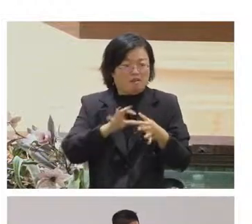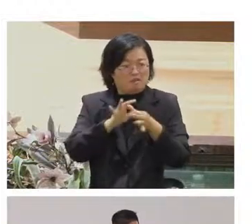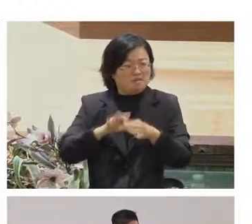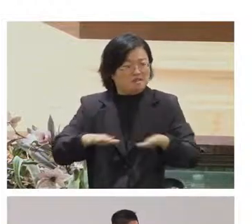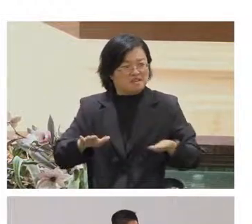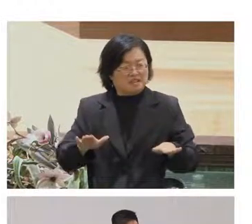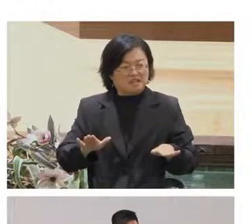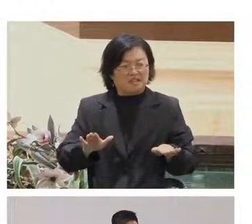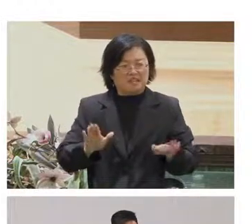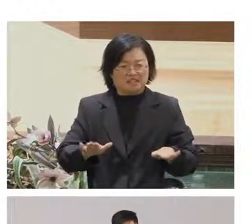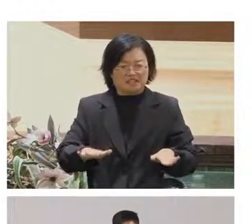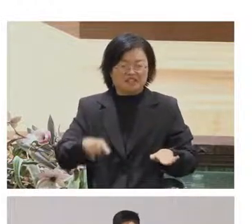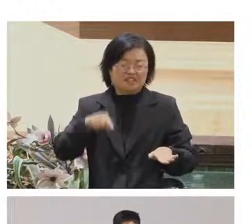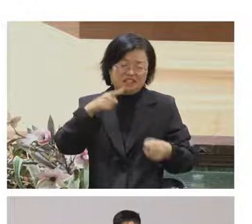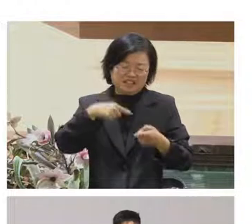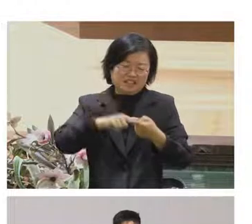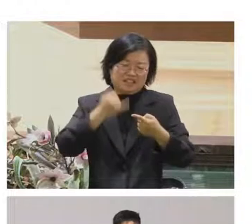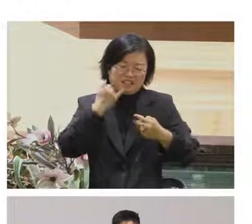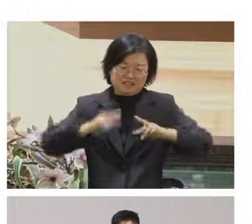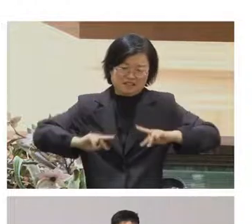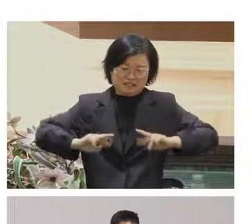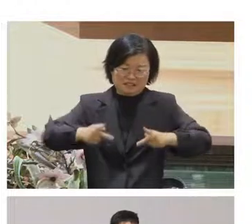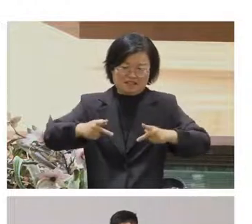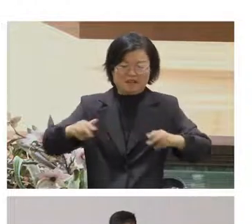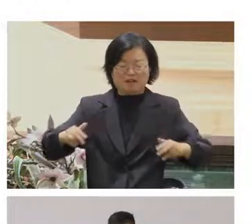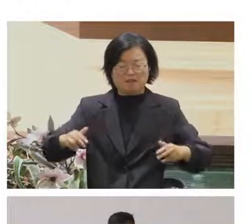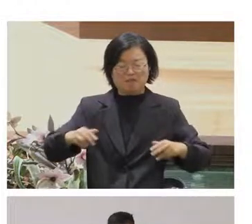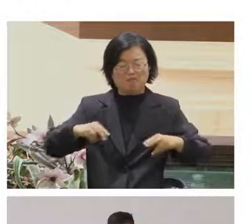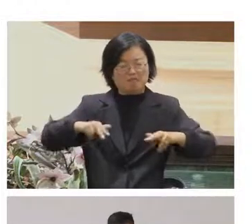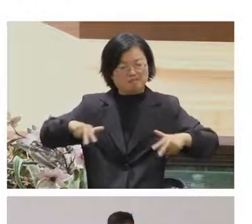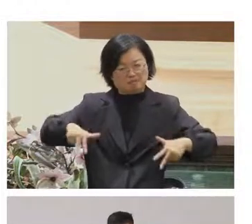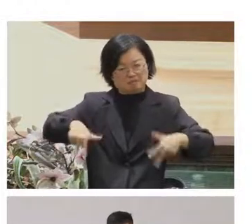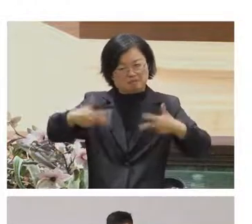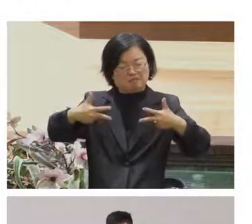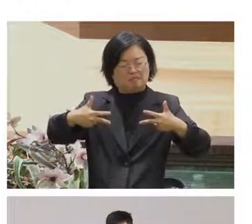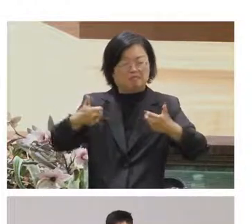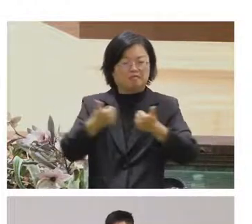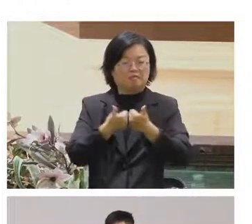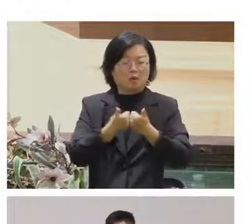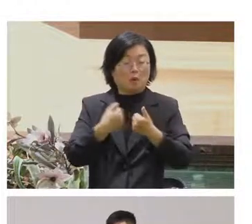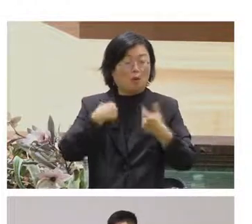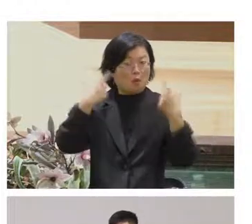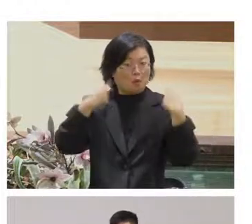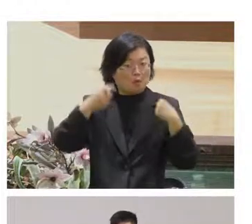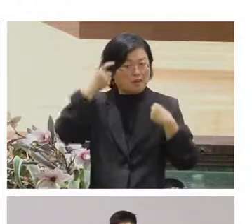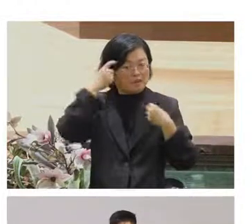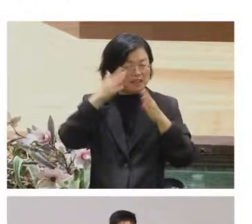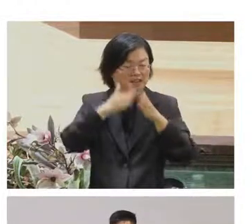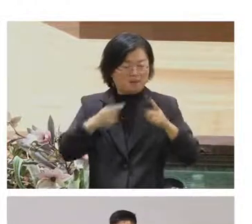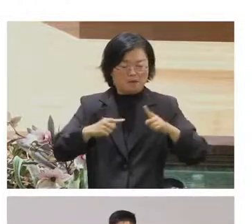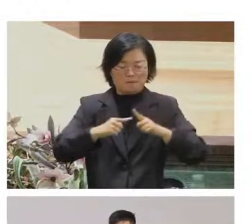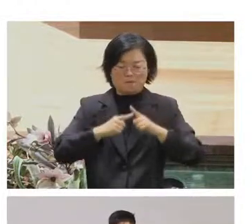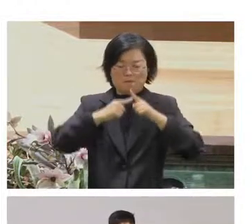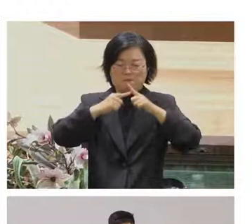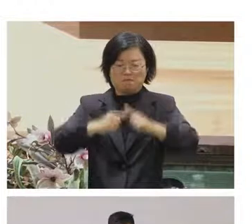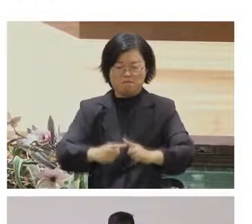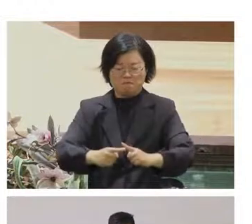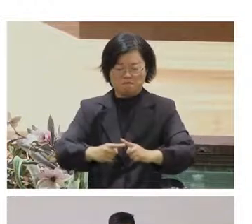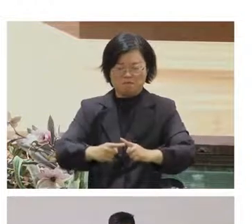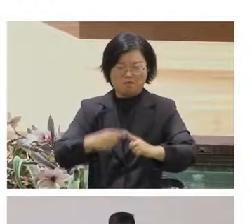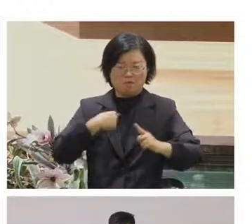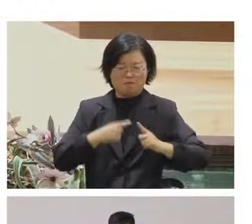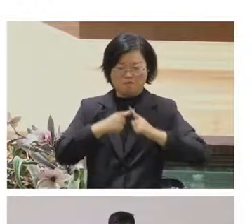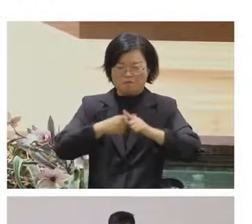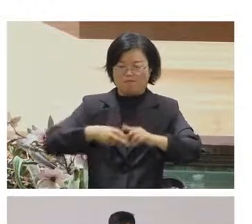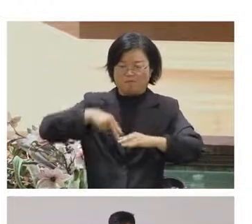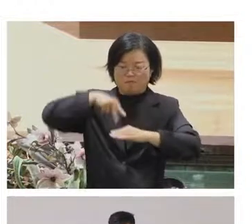我們這邊應該可以實體聚會所以我蠻想要跟現場互動的所以我本來想做的下一件事情是走下台下然後跟大家